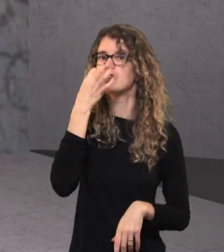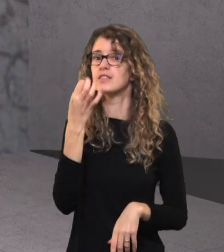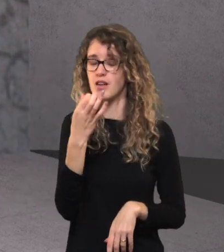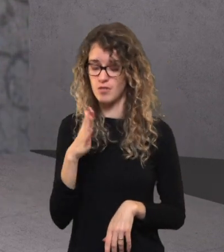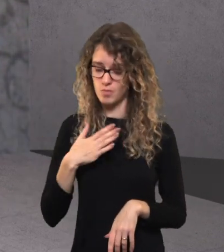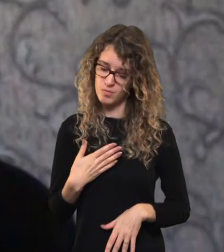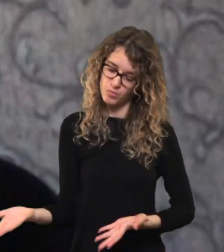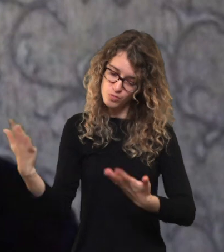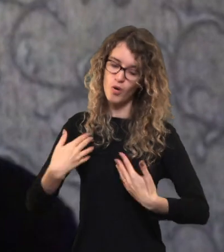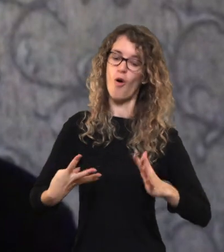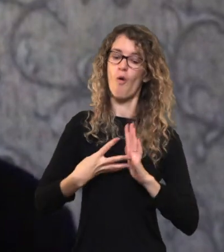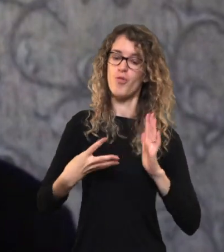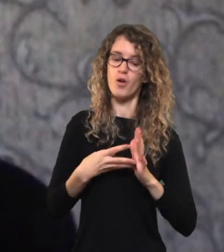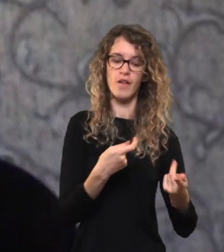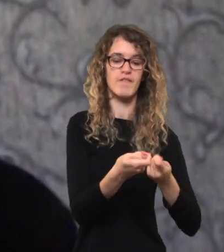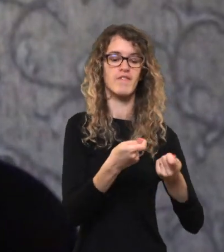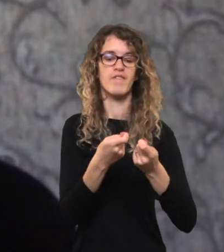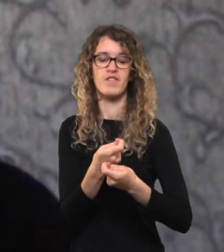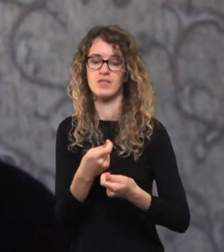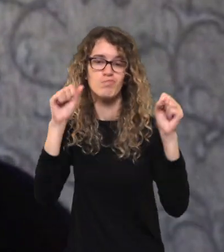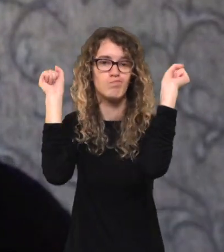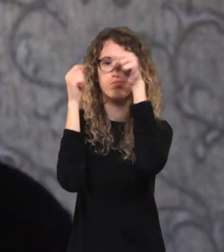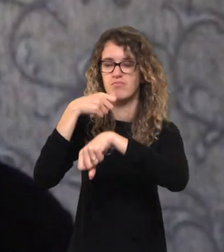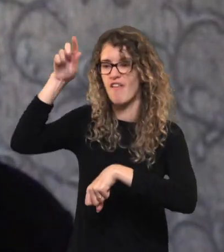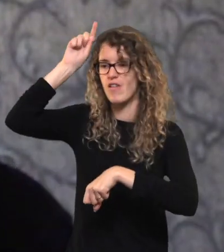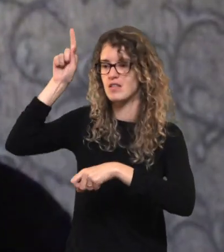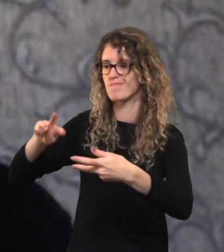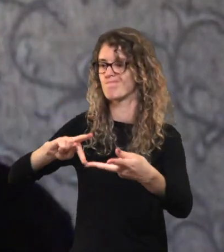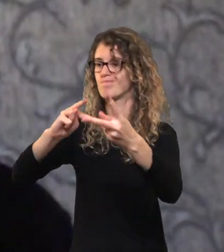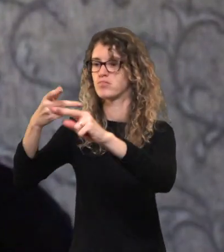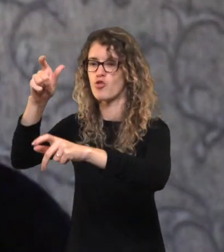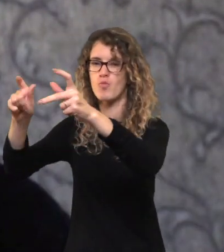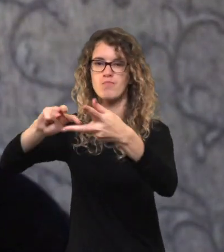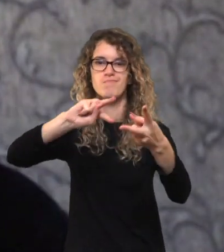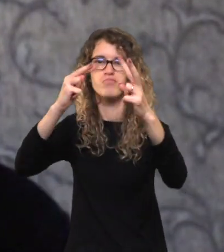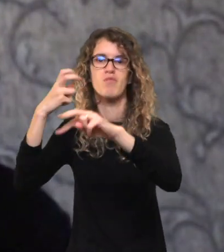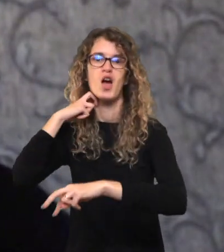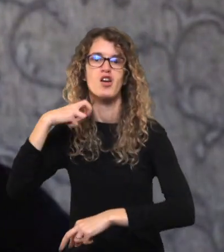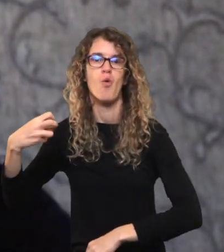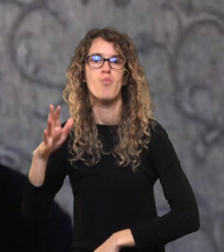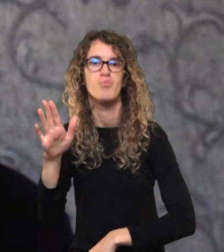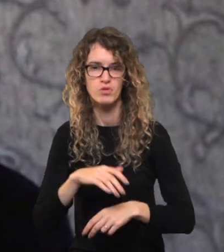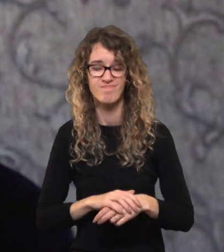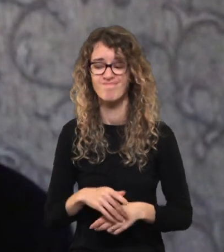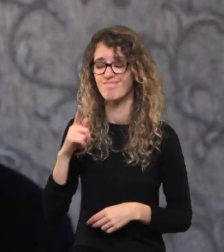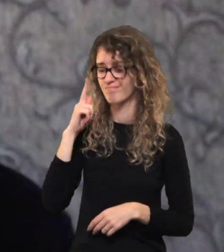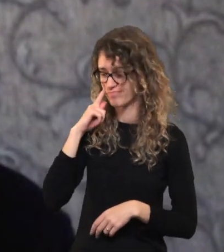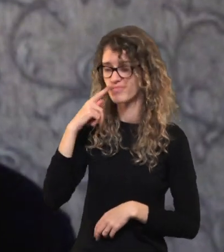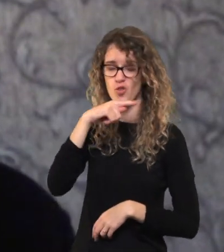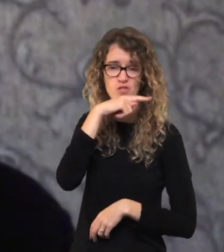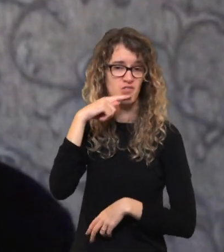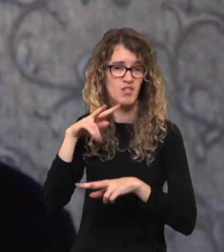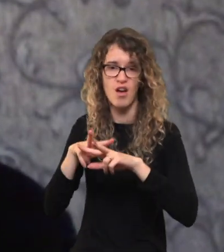informacijos priemonių kontrolę, aš per pusę metų paversiu bet kurio šalies gyventojus keulimis. Taip ir nutiko Rusijos federacijoje.